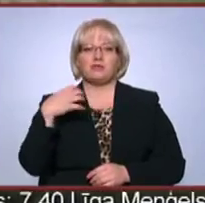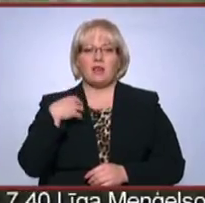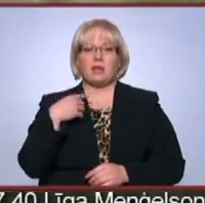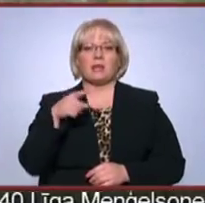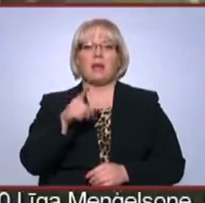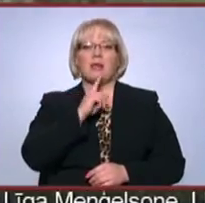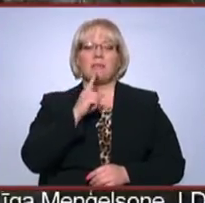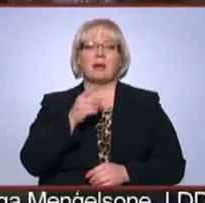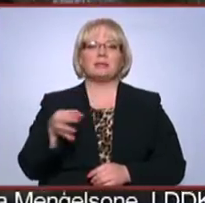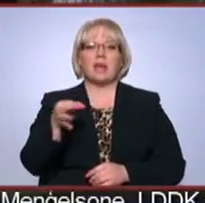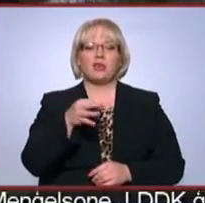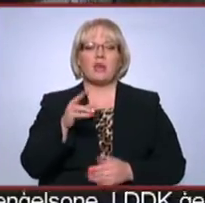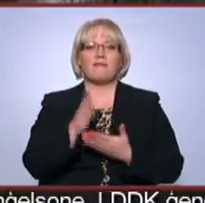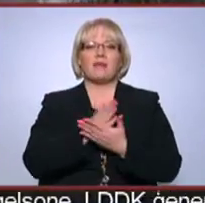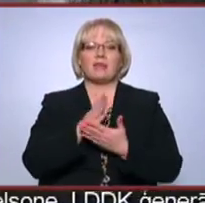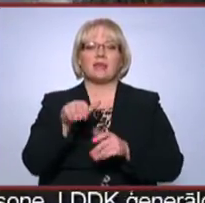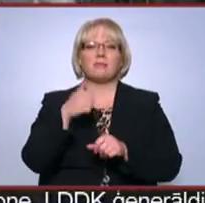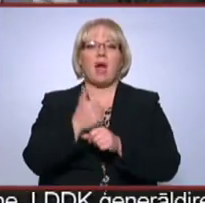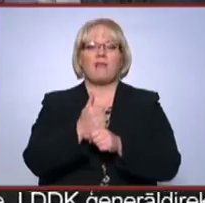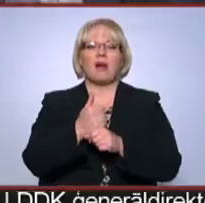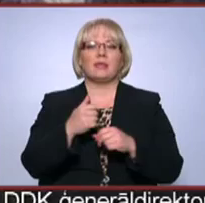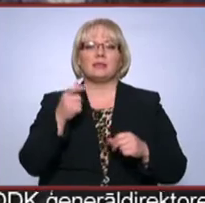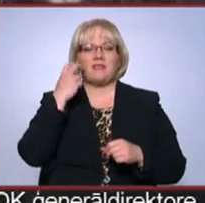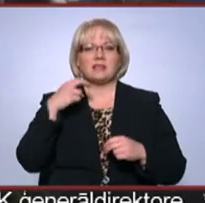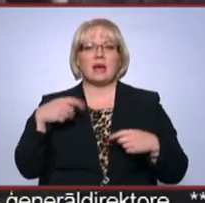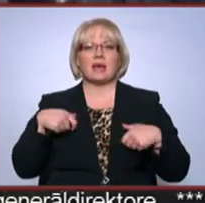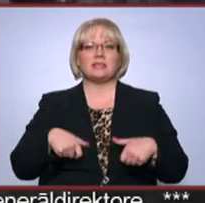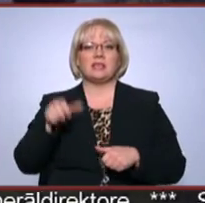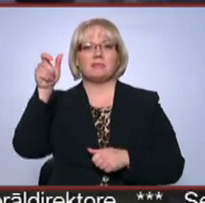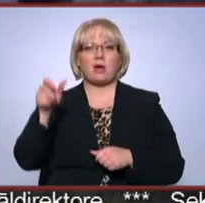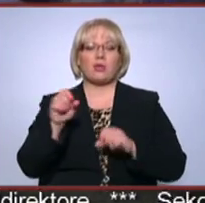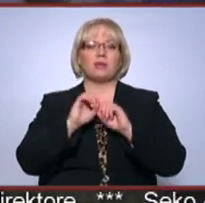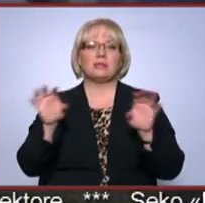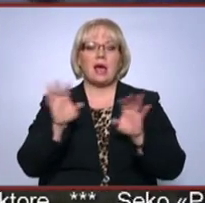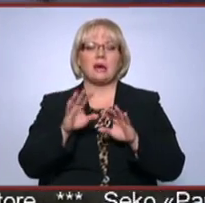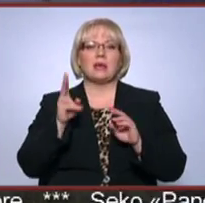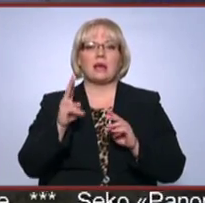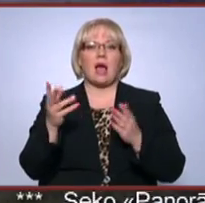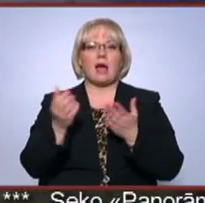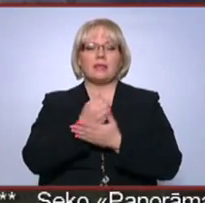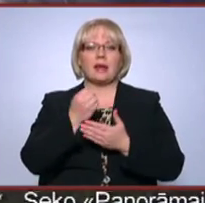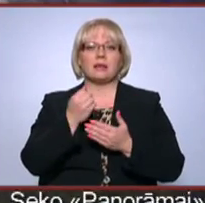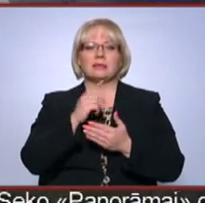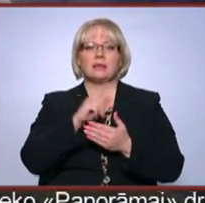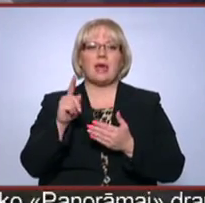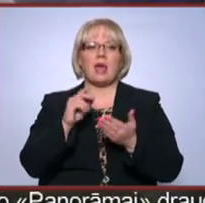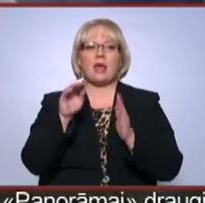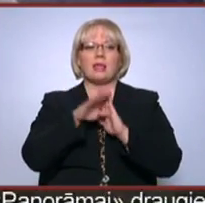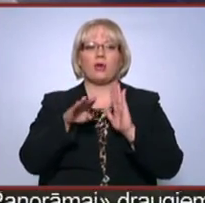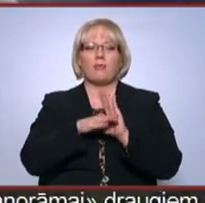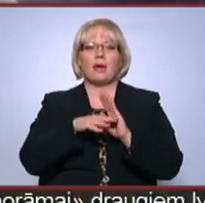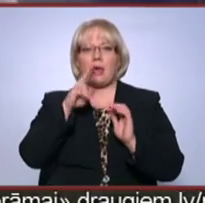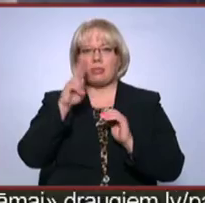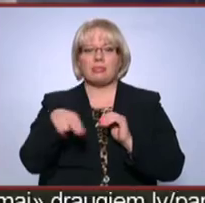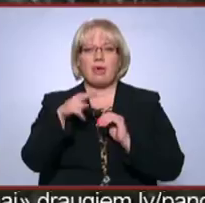Paldiepājas reģionālās vidas pārvaldes vecākais inspektors Jānis Sprugeviķis tāsta, kā uzietas nelikumīgais neģu tācis. Iedzīvotāji